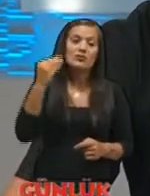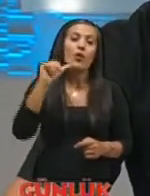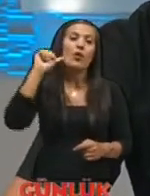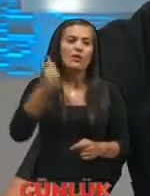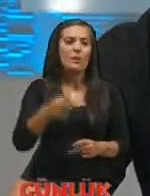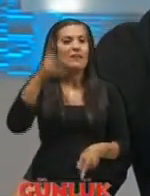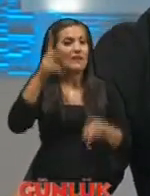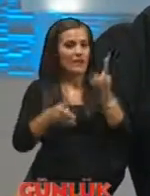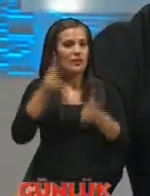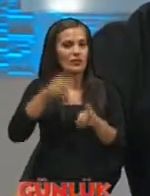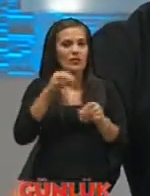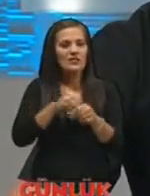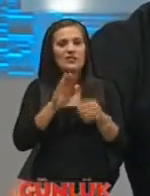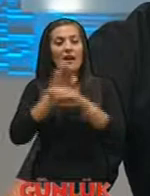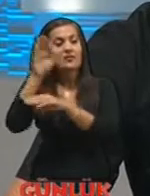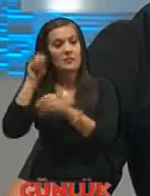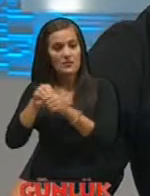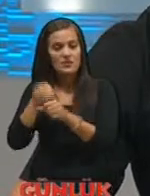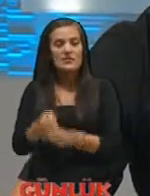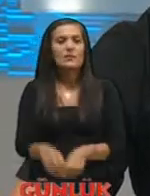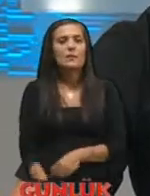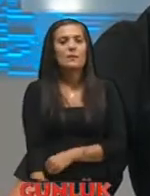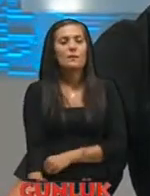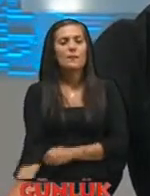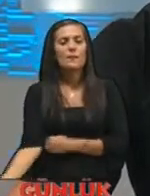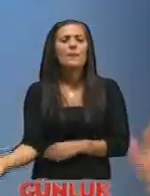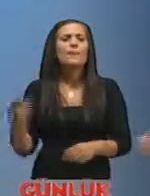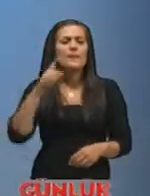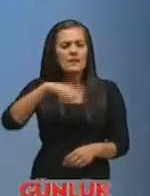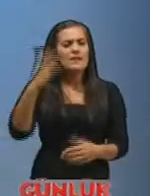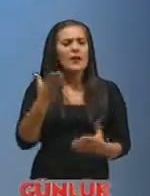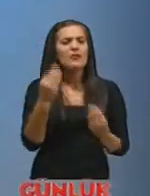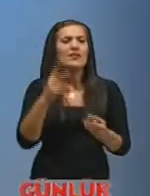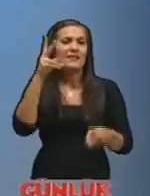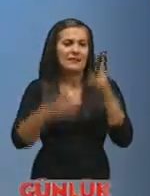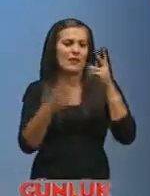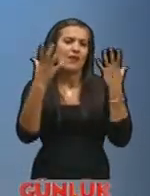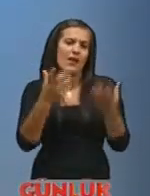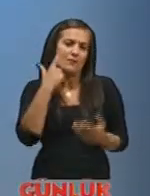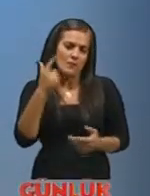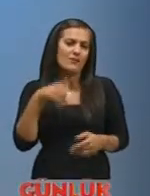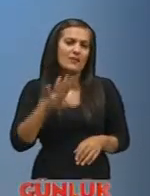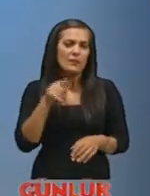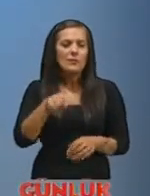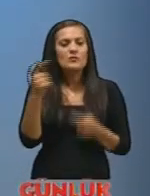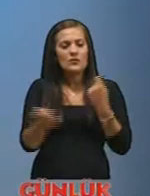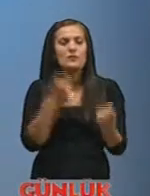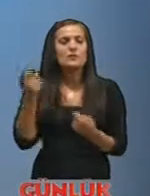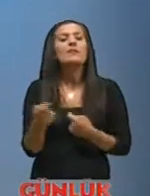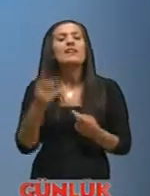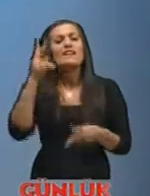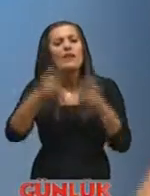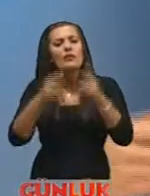tiyatroda ve yaşamımızda siz daha çok da bir tiyatro ağırlıklı bakıyorsunuz mi bu çalışmalara?